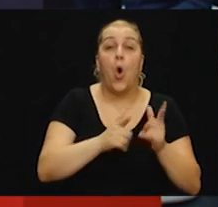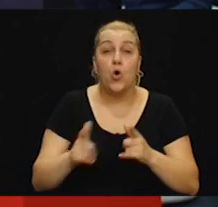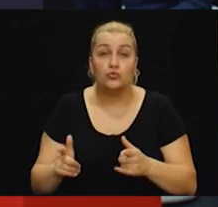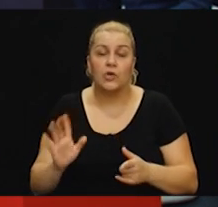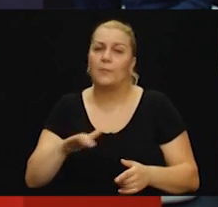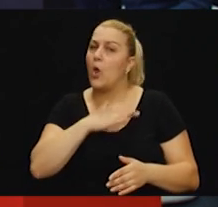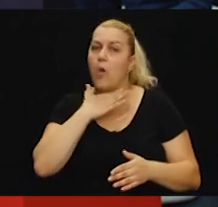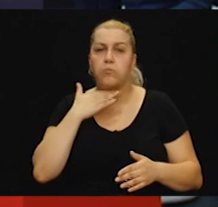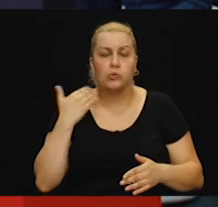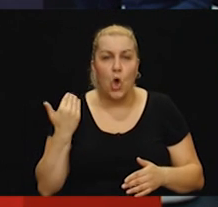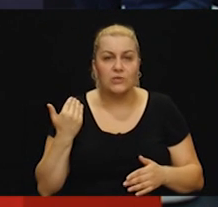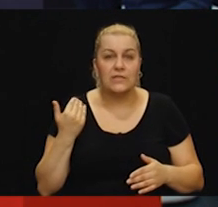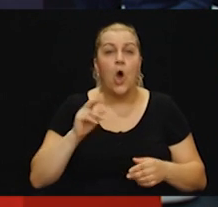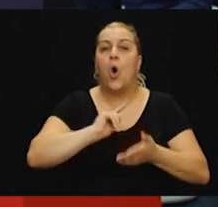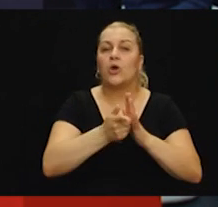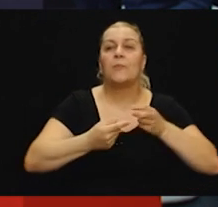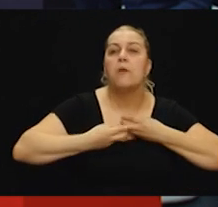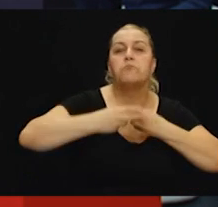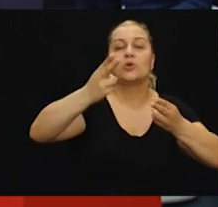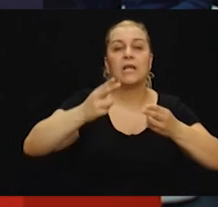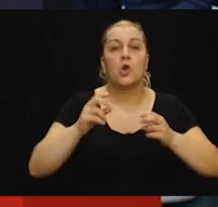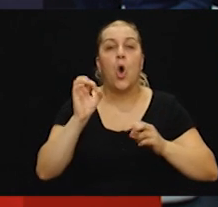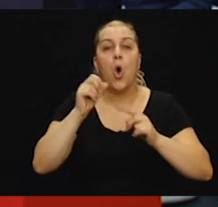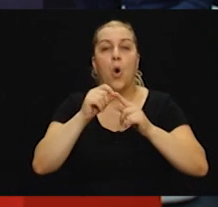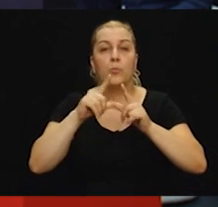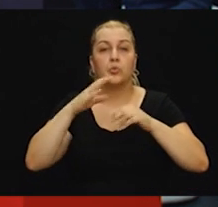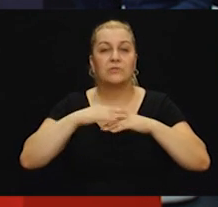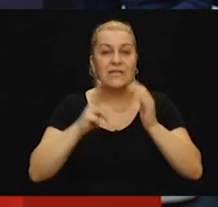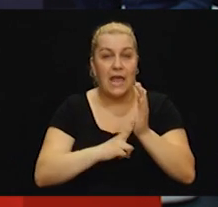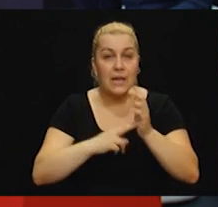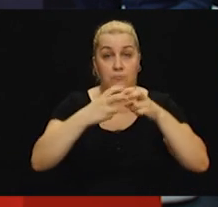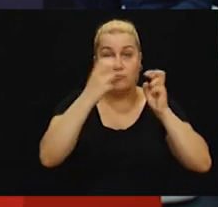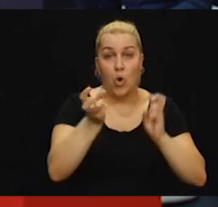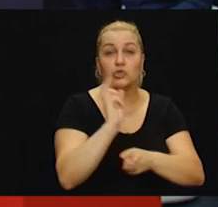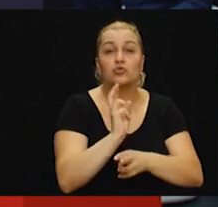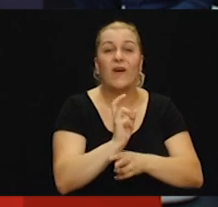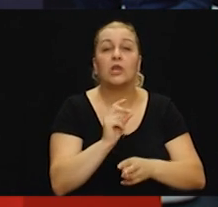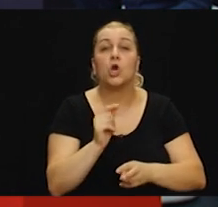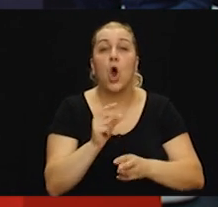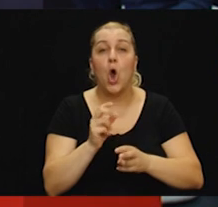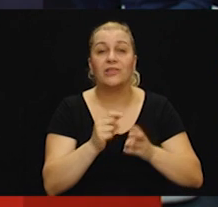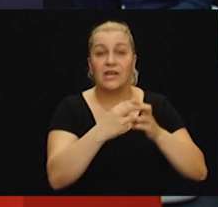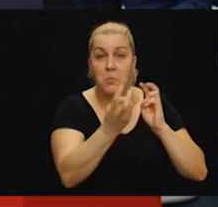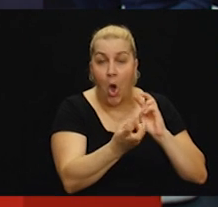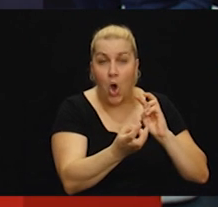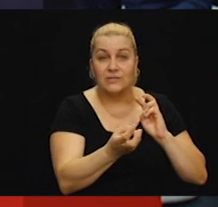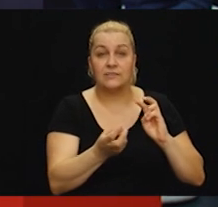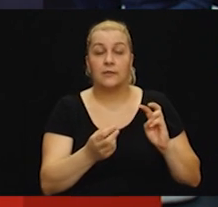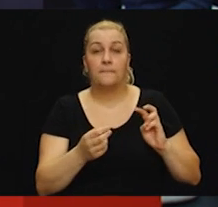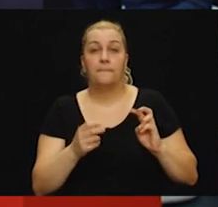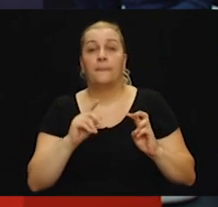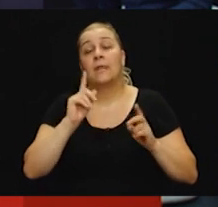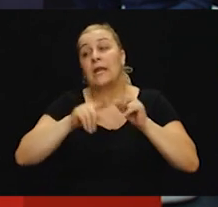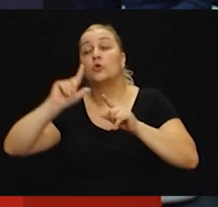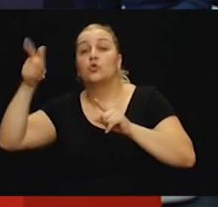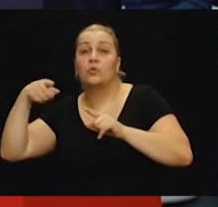PZO oružja, dosta. Odmah je postavljeno u opuzen na most, sačuvati Rogotinski most, što je bilo vrlo važno. Dakle, o tome je vodio